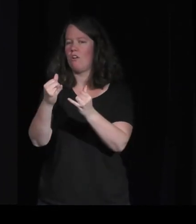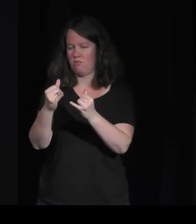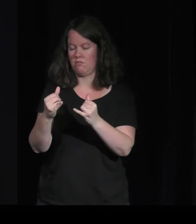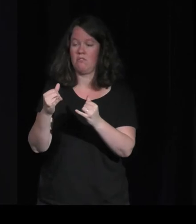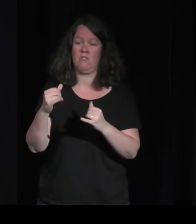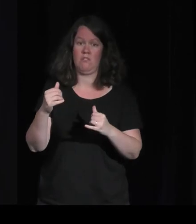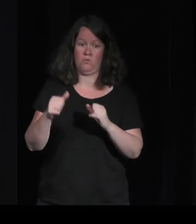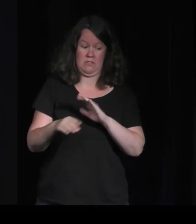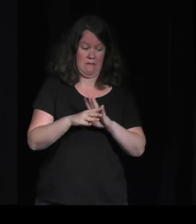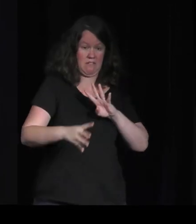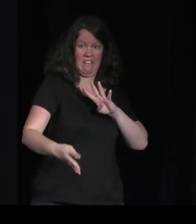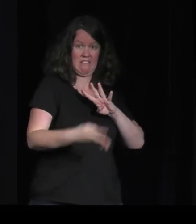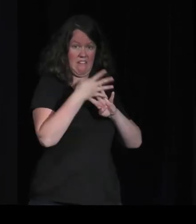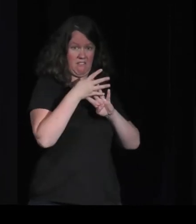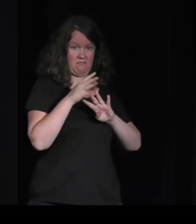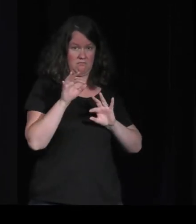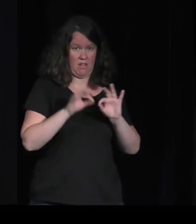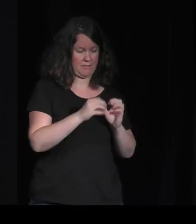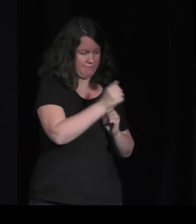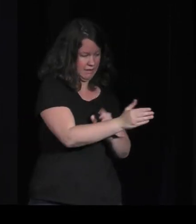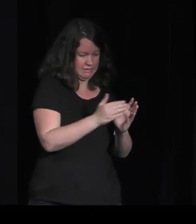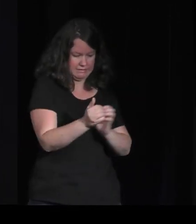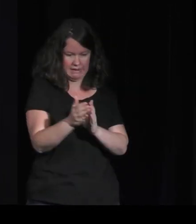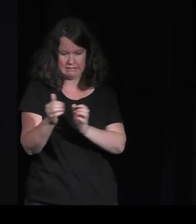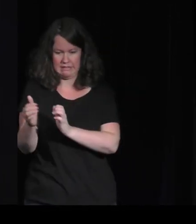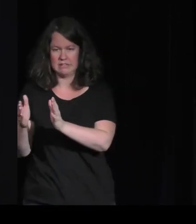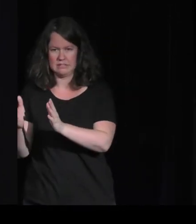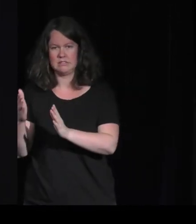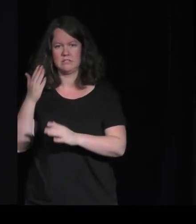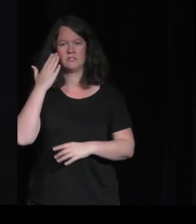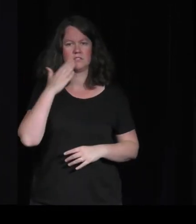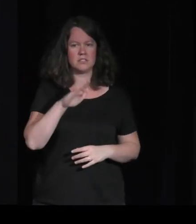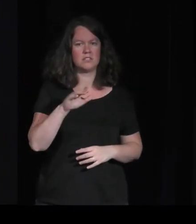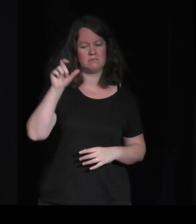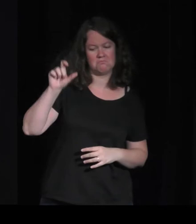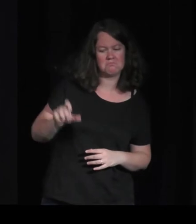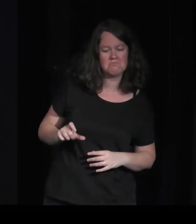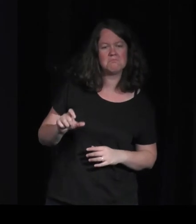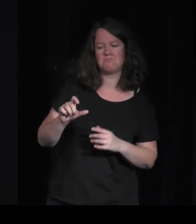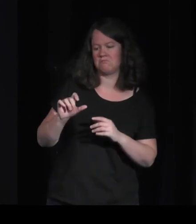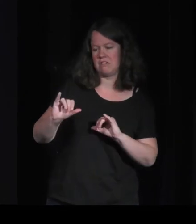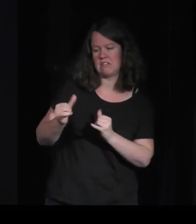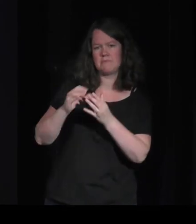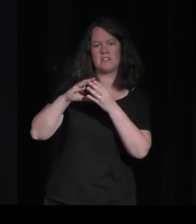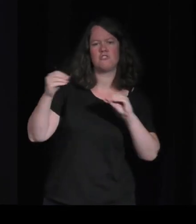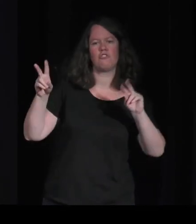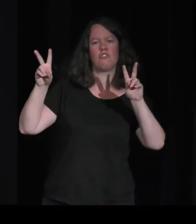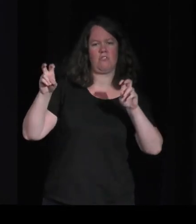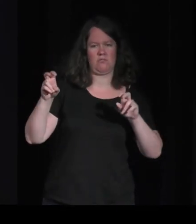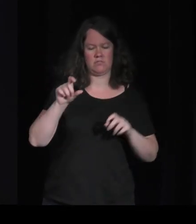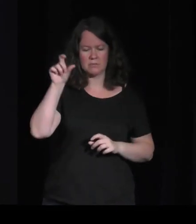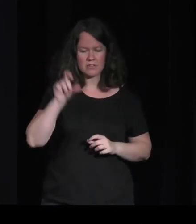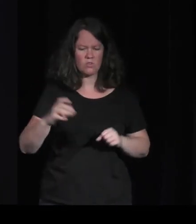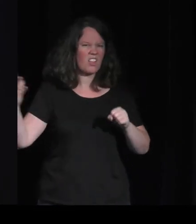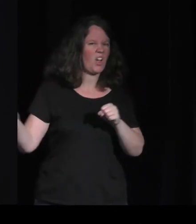classifications de joueurs. Donc, avait fait ce qu'on appelait les... Donc, ça venait de Bartle qui est un game designer. Alors, il appelait les achievers,'est-à